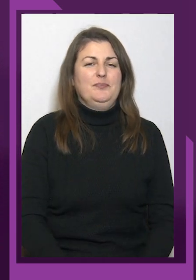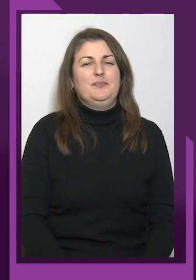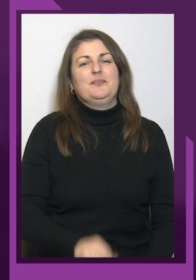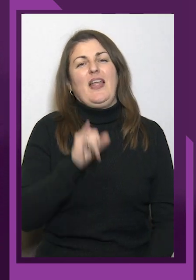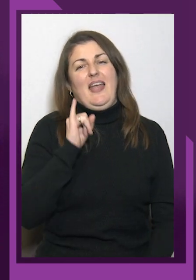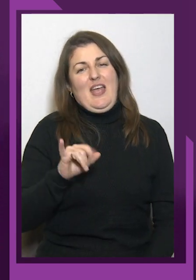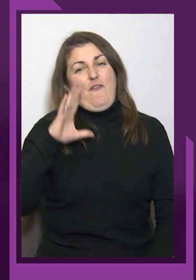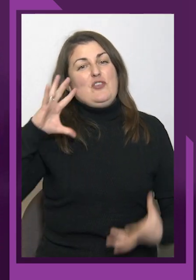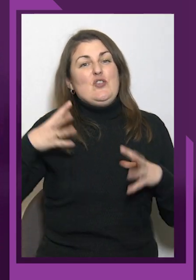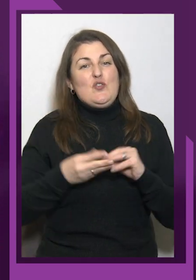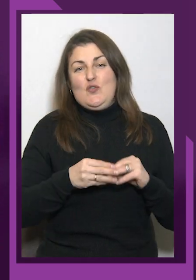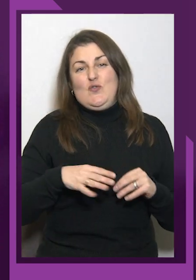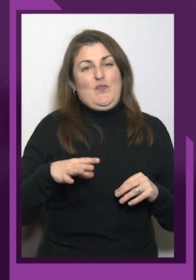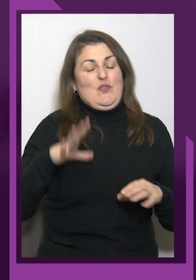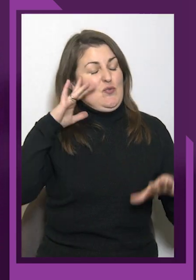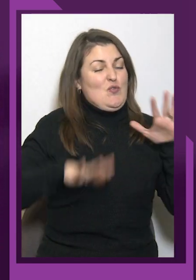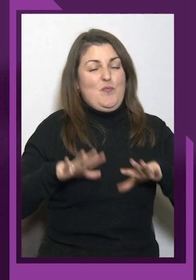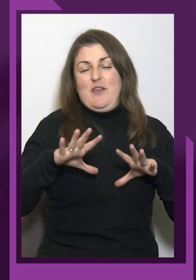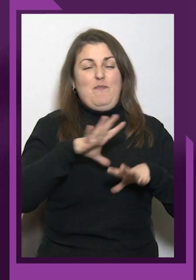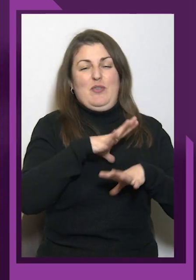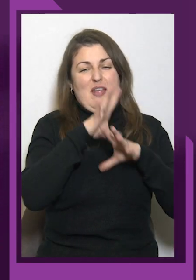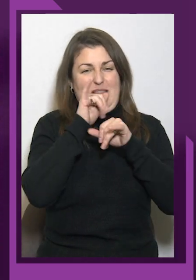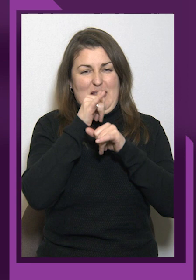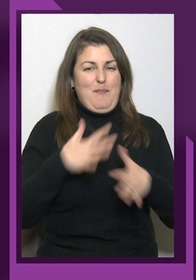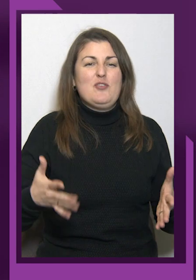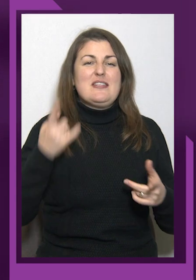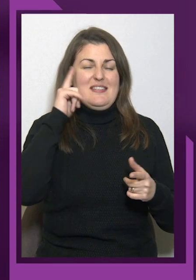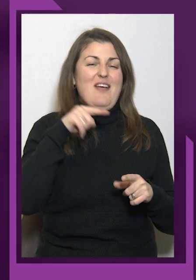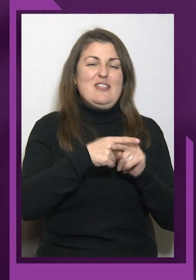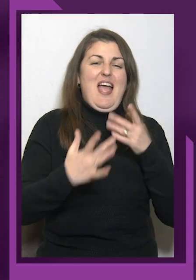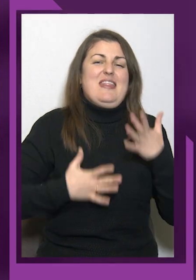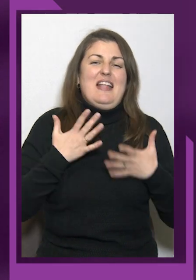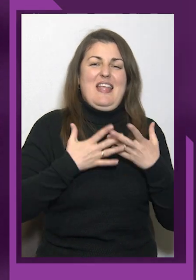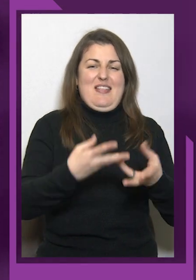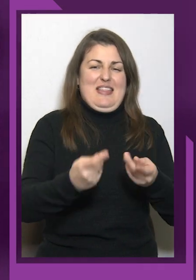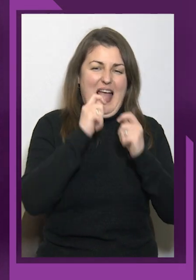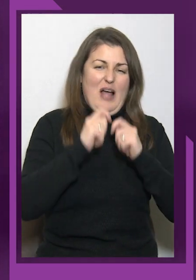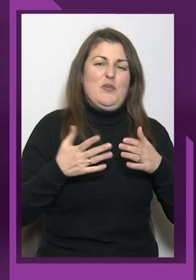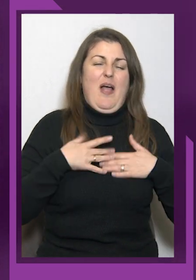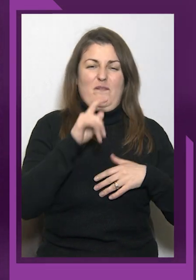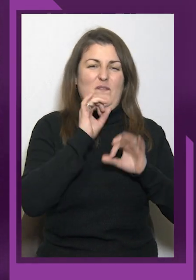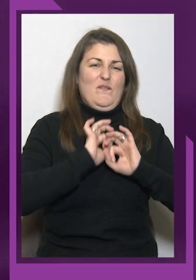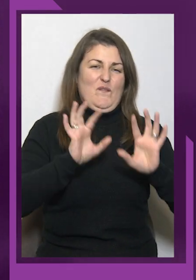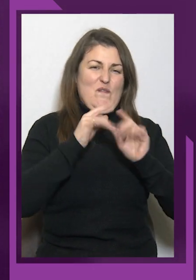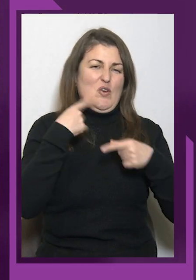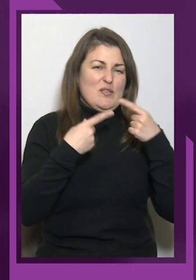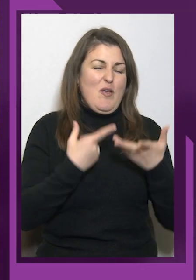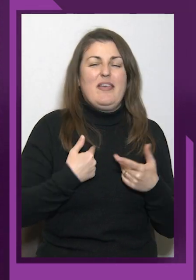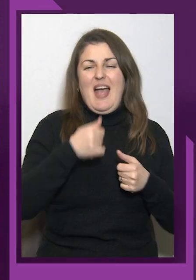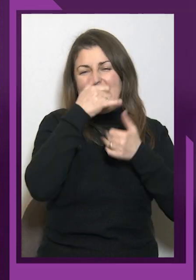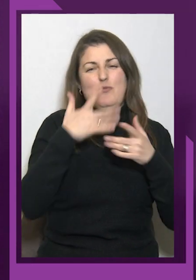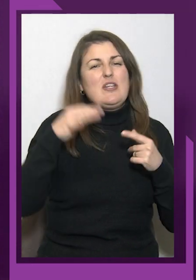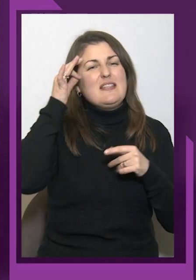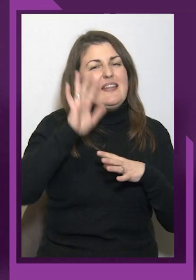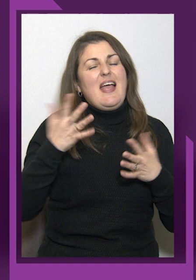ось це натхнення ви даруєте нам в розмові. І я не можу не згадати, яке натхнення для нас всіх була звістка про те, що